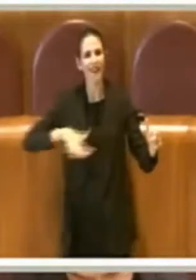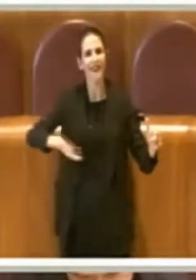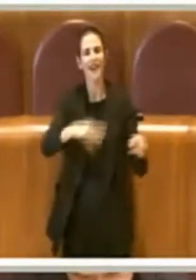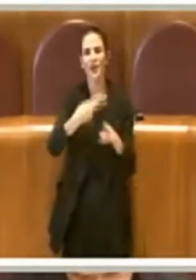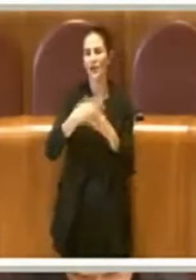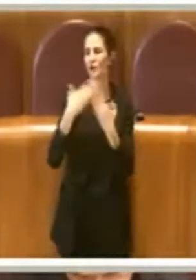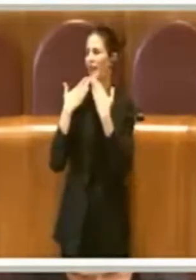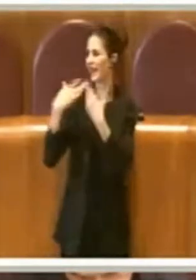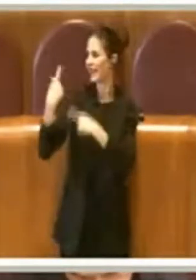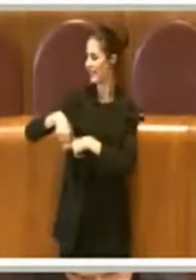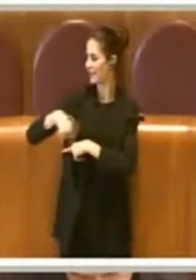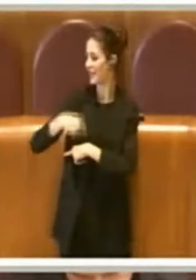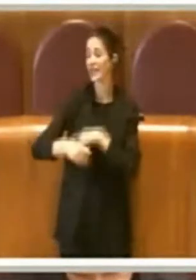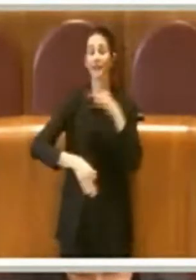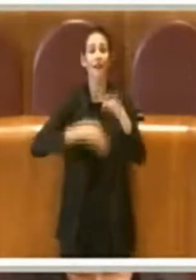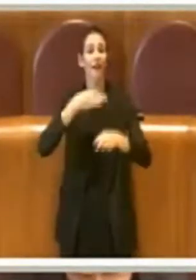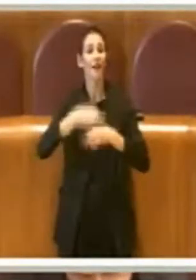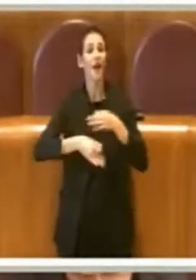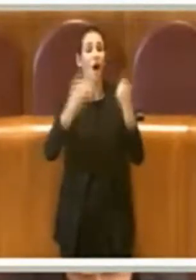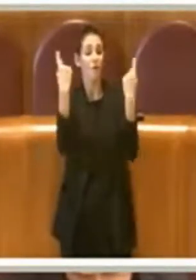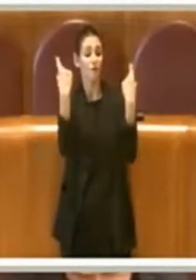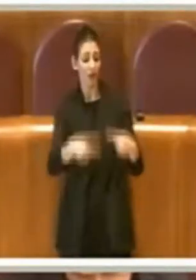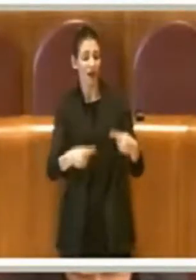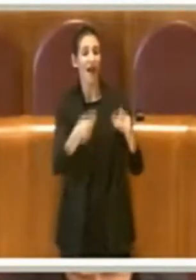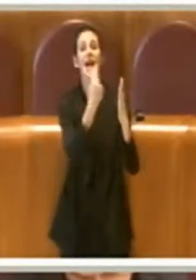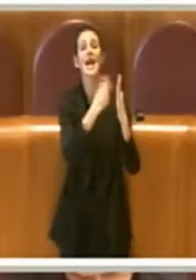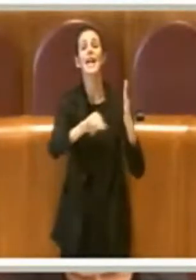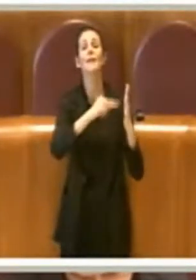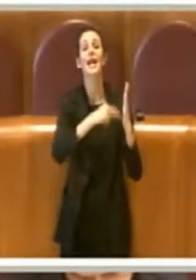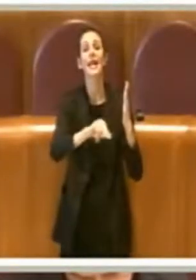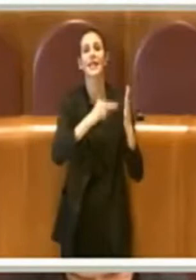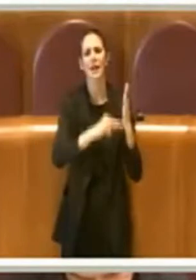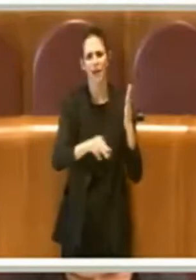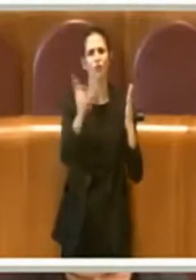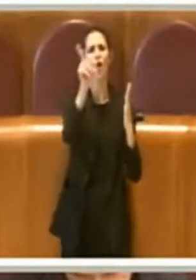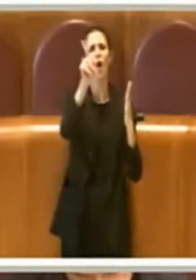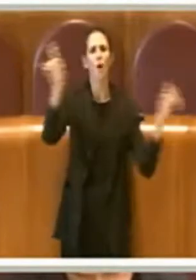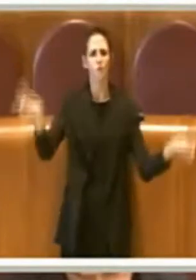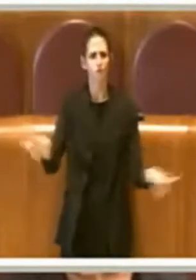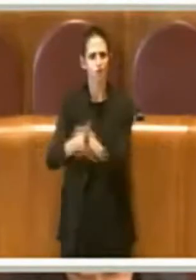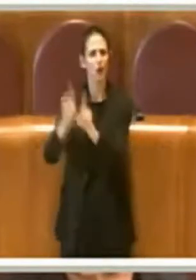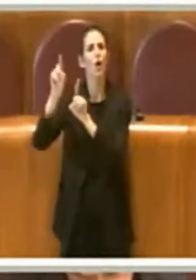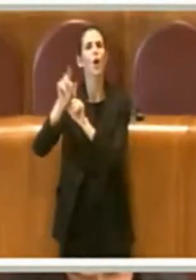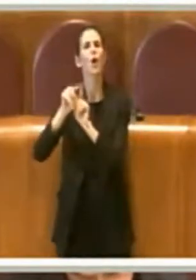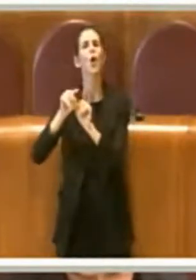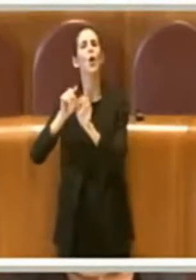Grazie Presidente. Quindi per questo emendamento come sarà anche per il 43 ovviamente per noi è un voto favorevole.